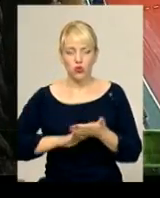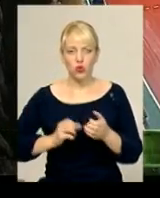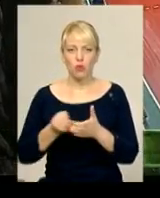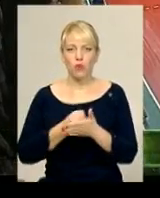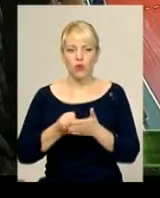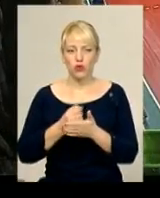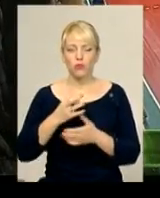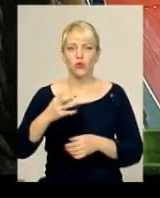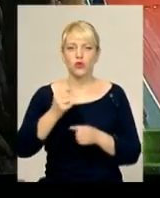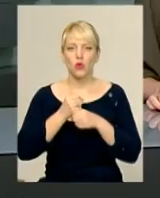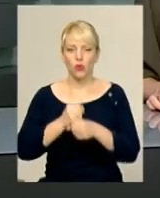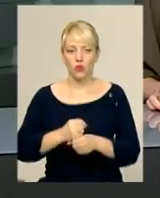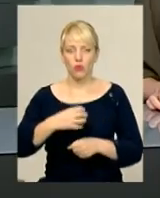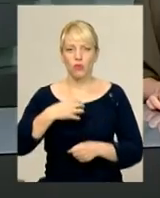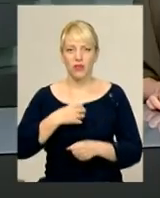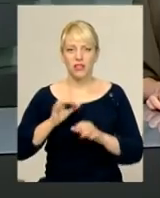з волейболу.